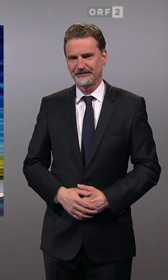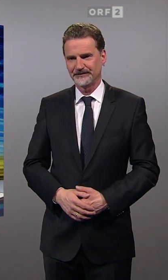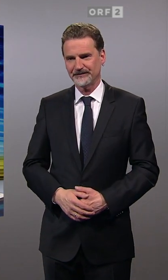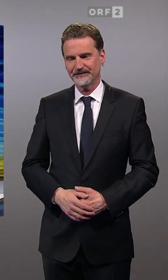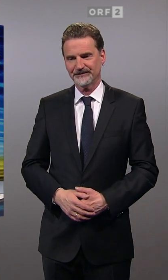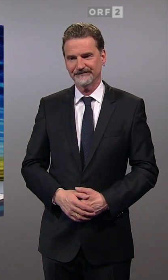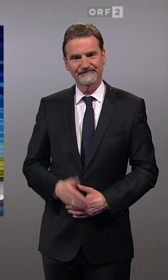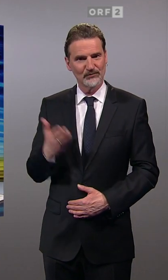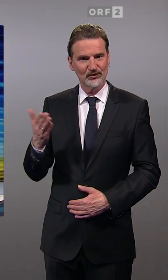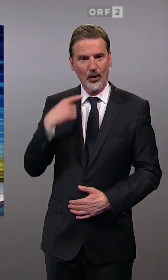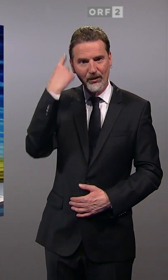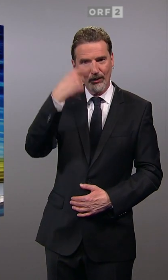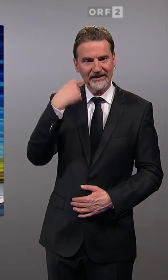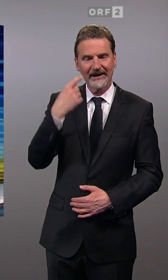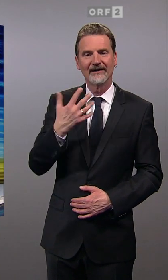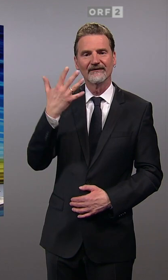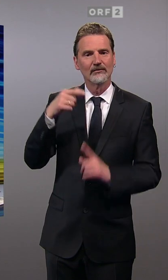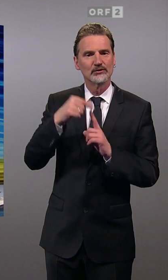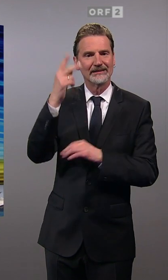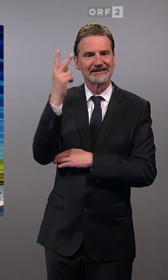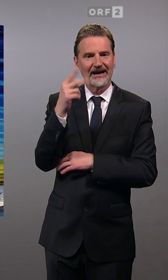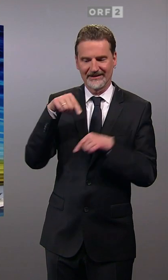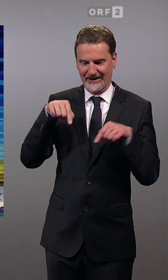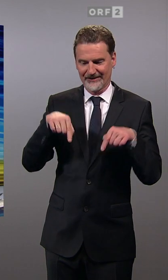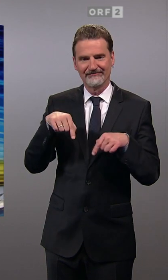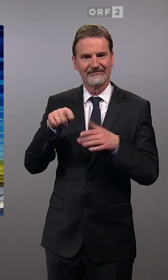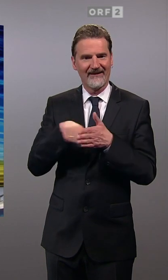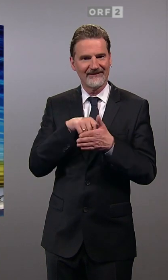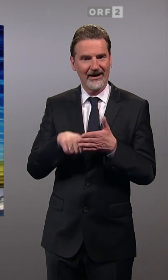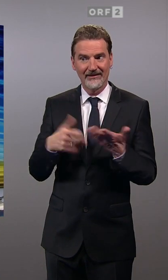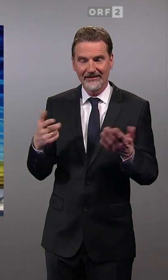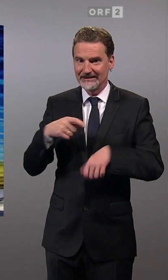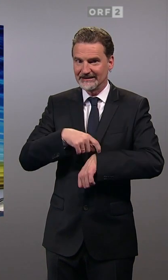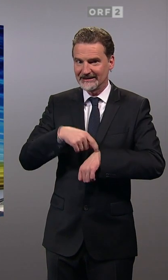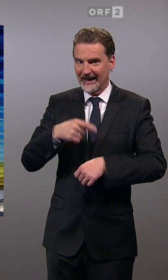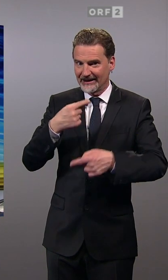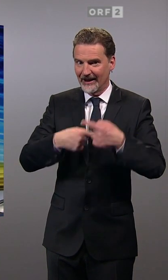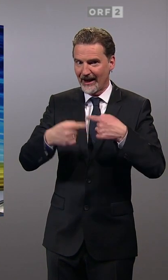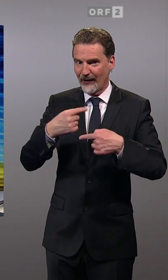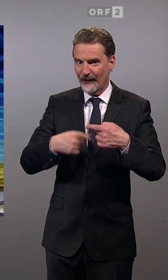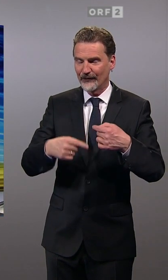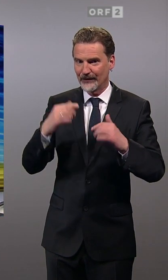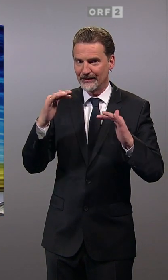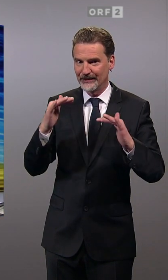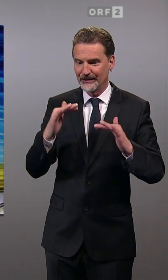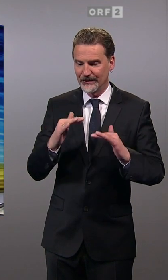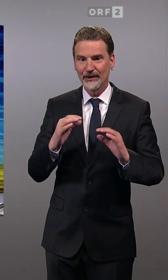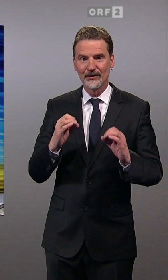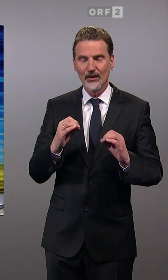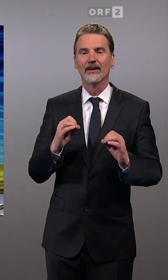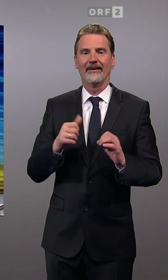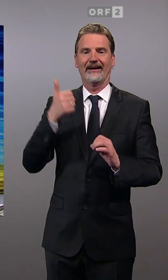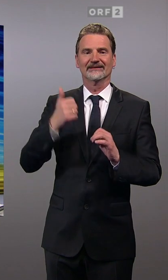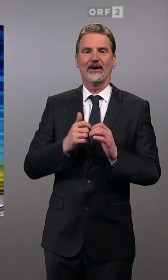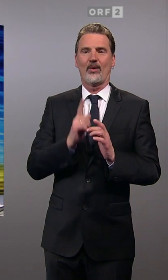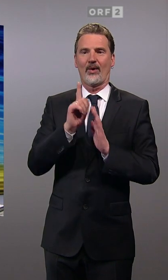Soweit also Porträts der fünf Spitzenkandidaten dieser Wahl. Meine Damen und der Countdown läuft. Bald werden wir Ihnen erste Hochrechnungen präsentieren